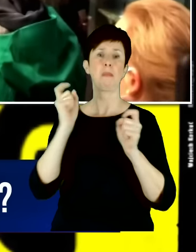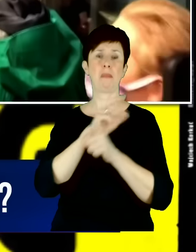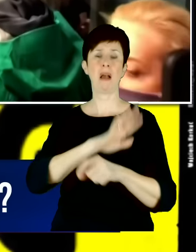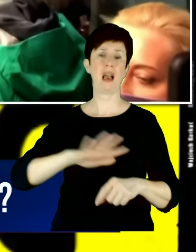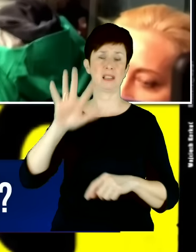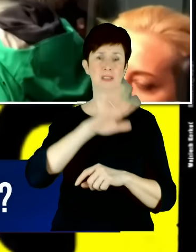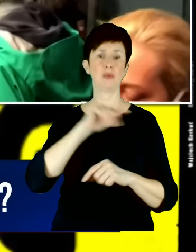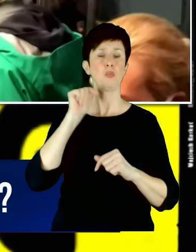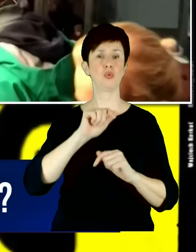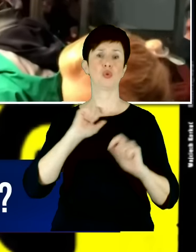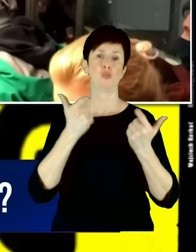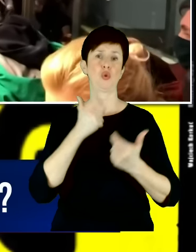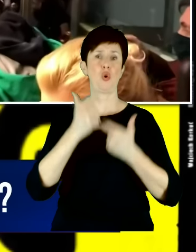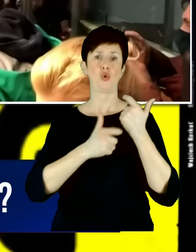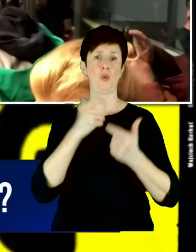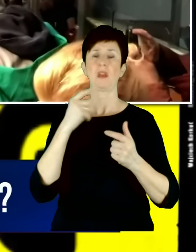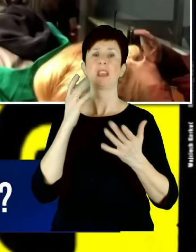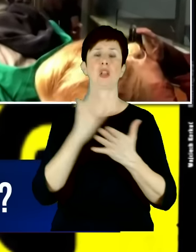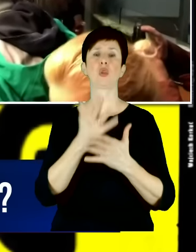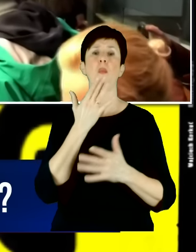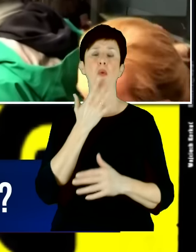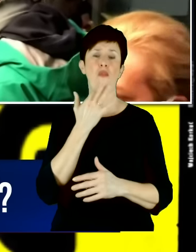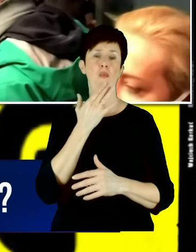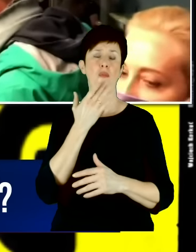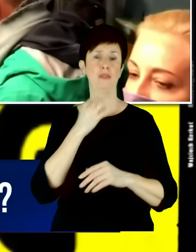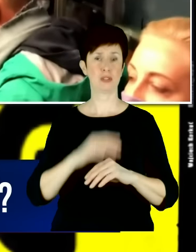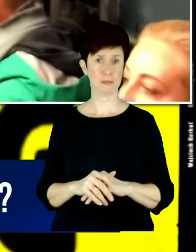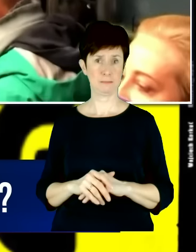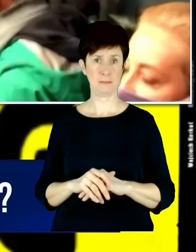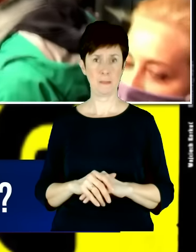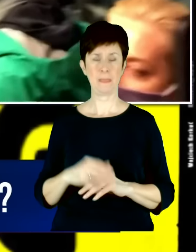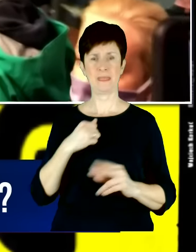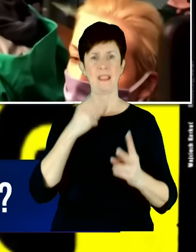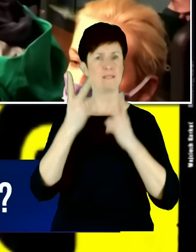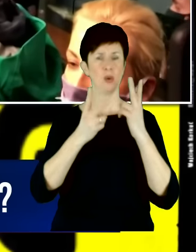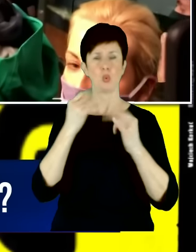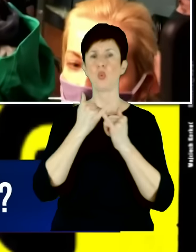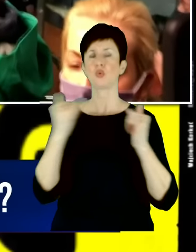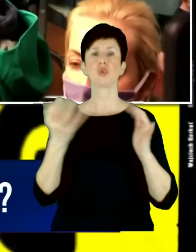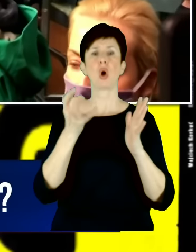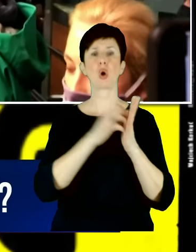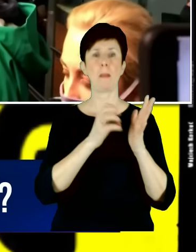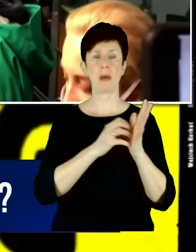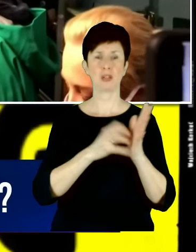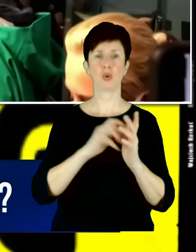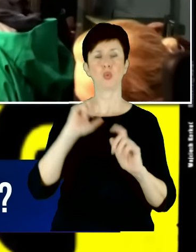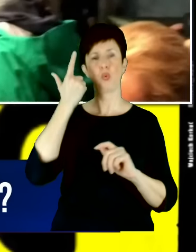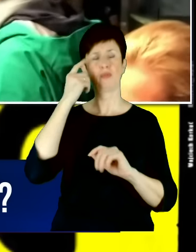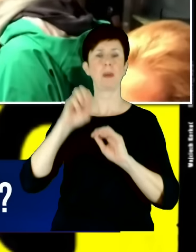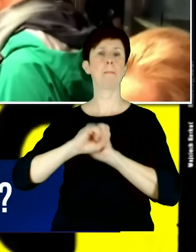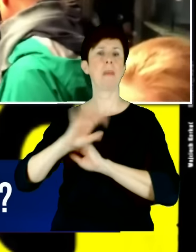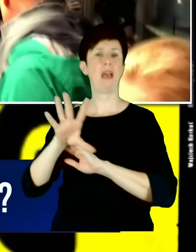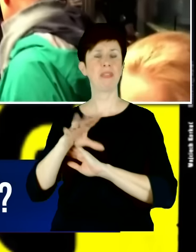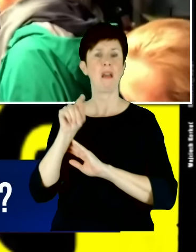za tymi zdarzeniami, które widzimy. Bo widzimy różne komentarze, szczególnie w mediach społecznościowych, wyrazy